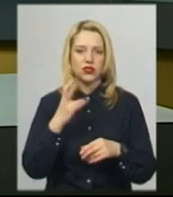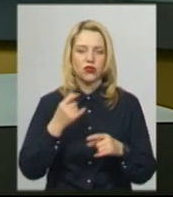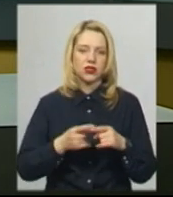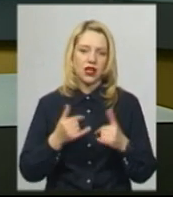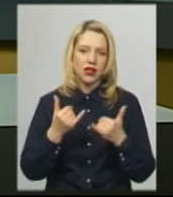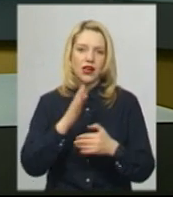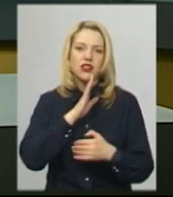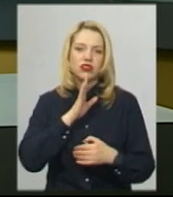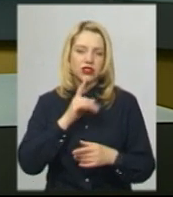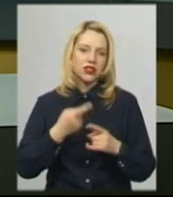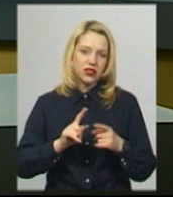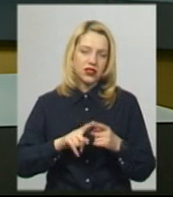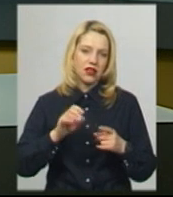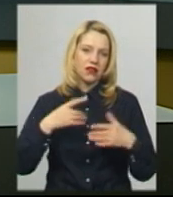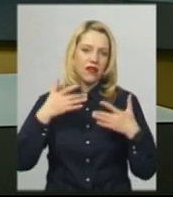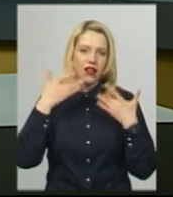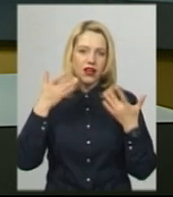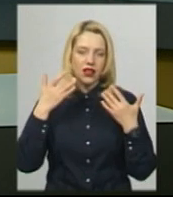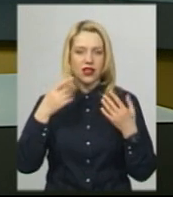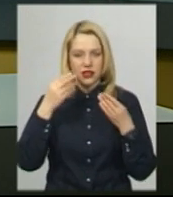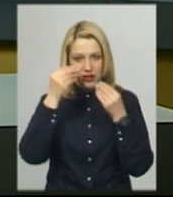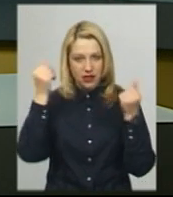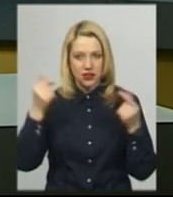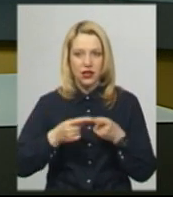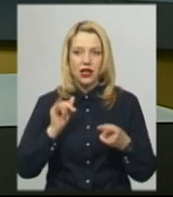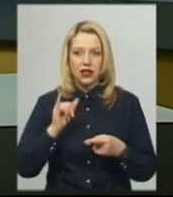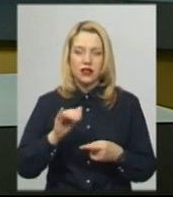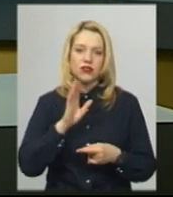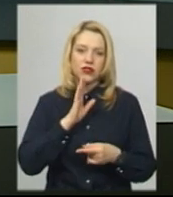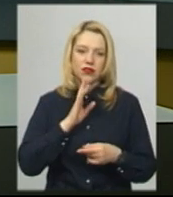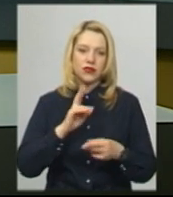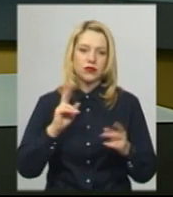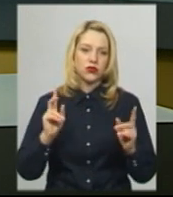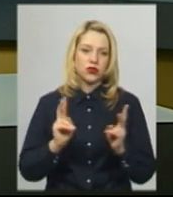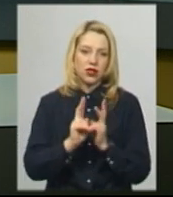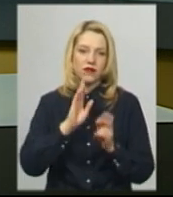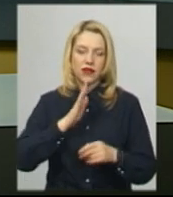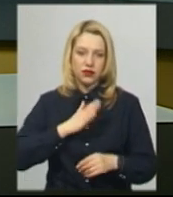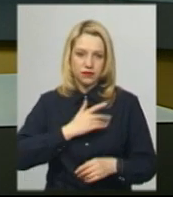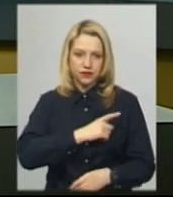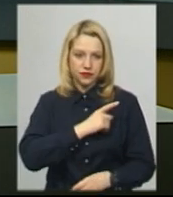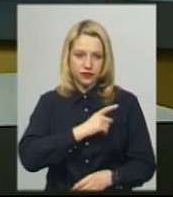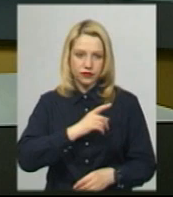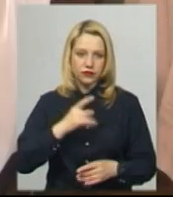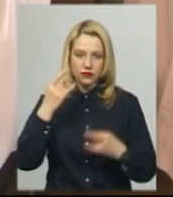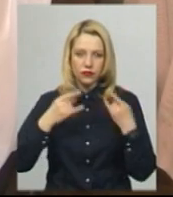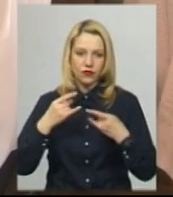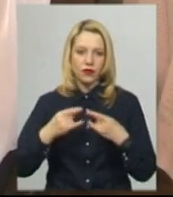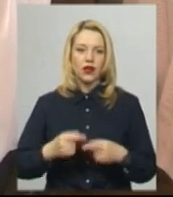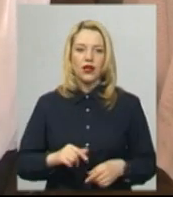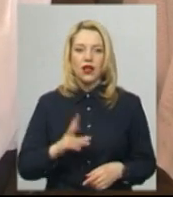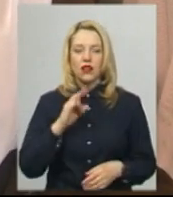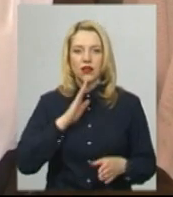релаксація та медитація. З майстриною у день вишиванки зустрічалась кореспондентка Суспільного. Подробиці далі. На нашу